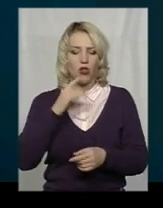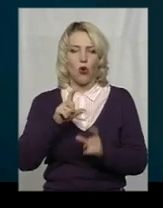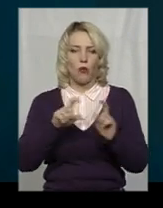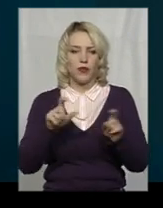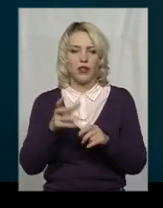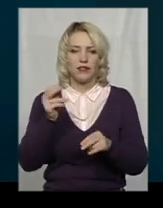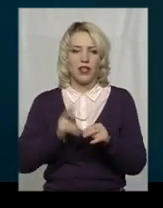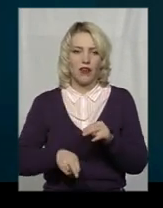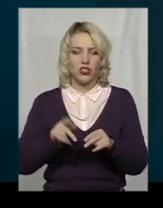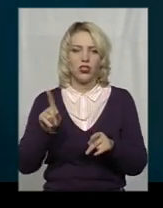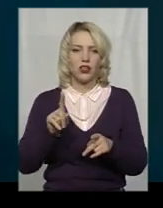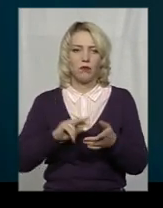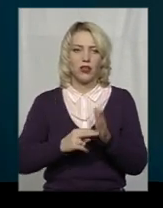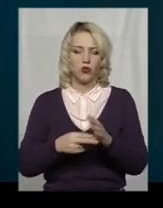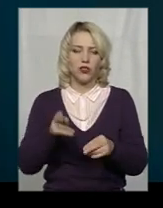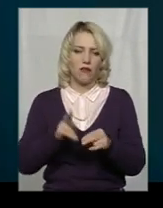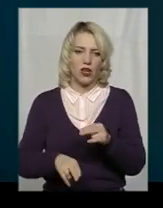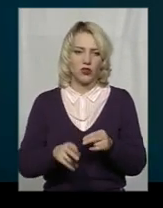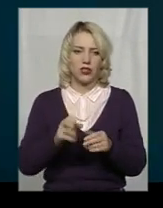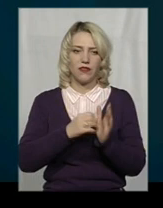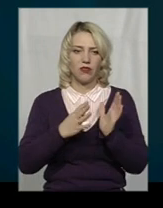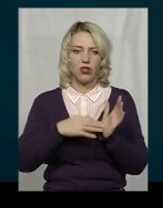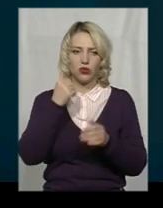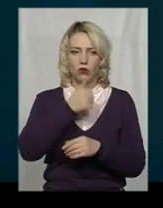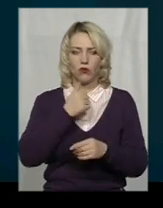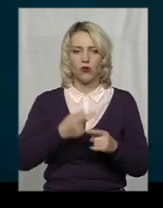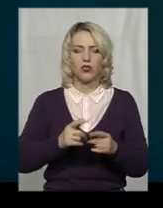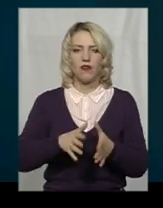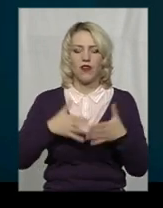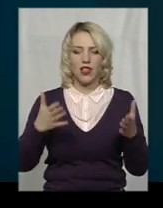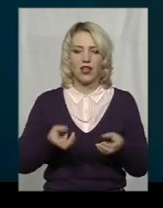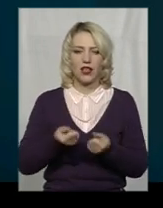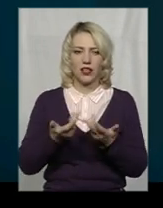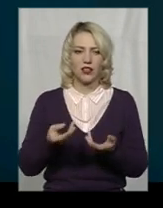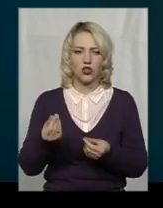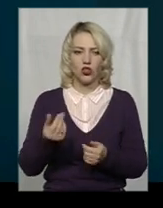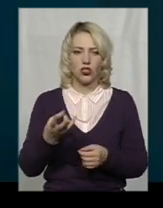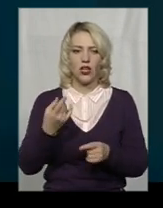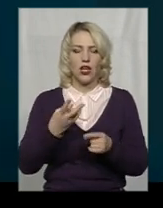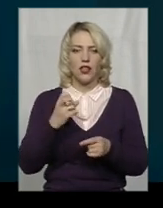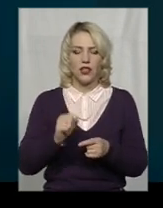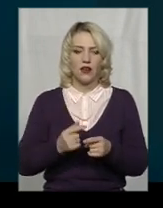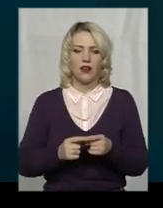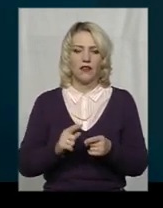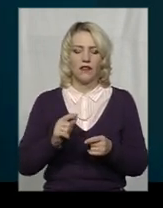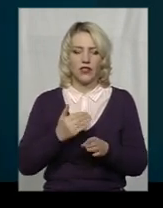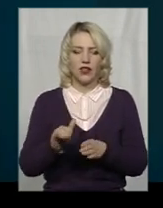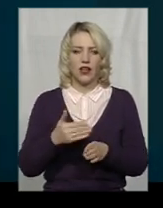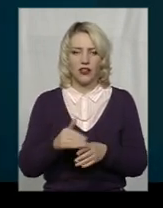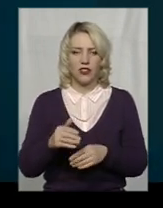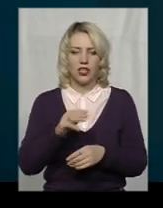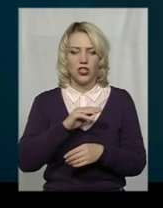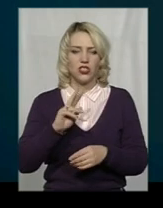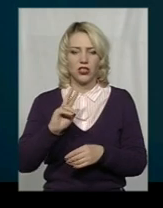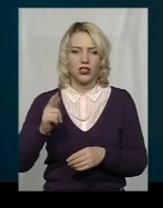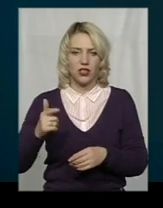і мало об'єктів, які планують завершуватися в 2019 році. Велика кількість грошей на озеленення виділяється ЖКХ,